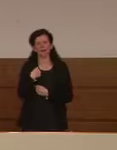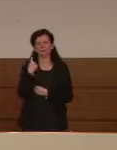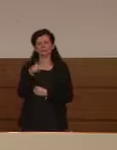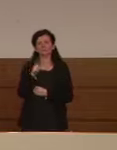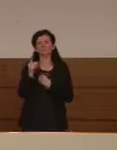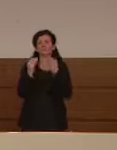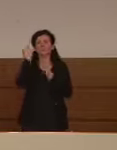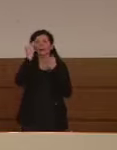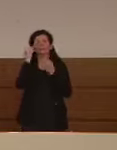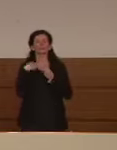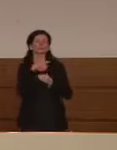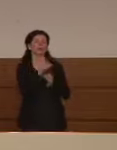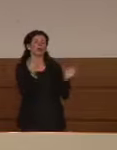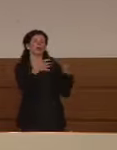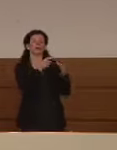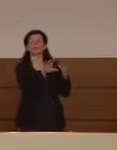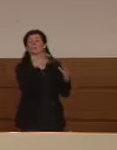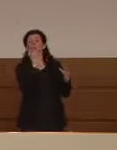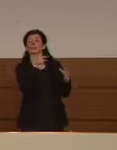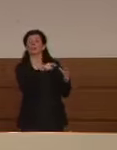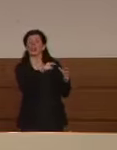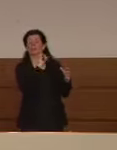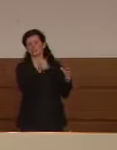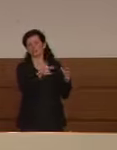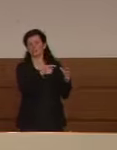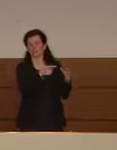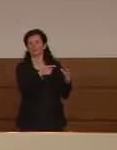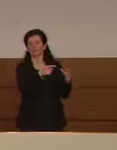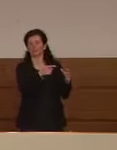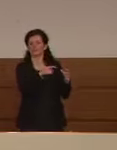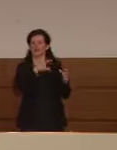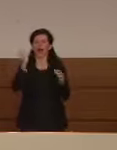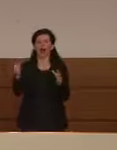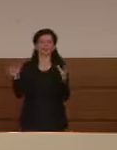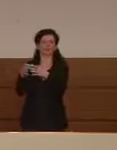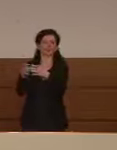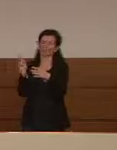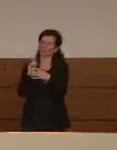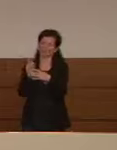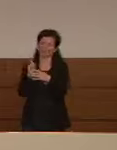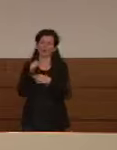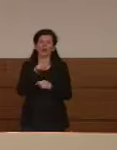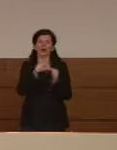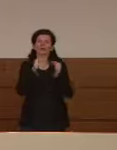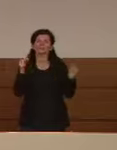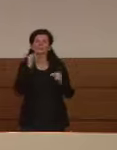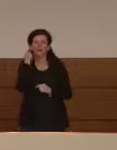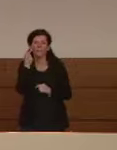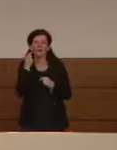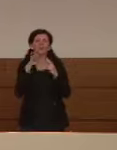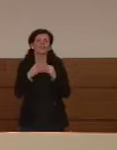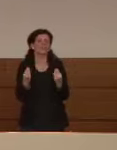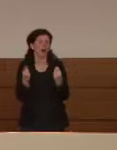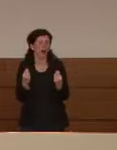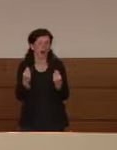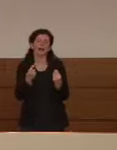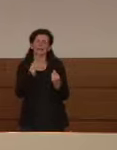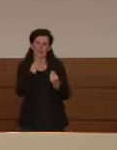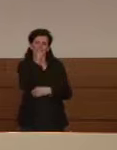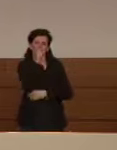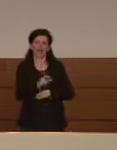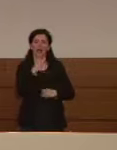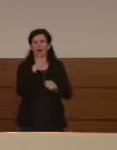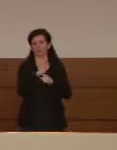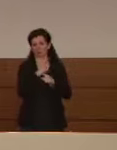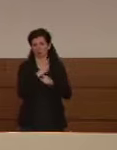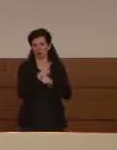privilegiati nel fare i tamponi io credo che i tamponi vengono fatti quando ce n'è bisogno e chi appunto